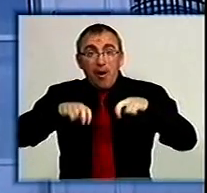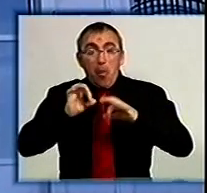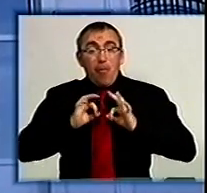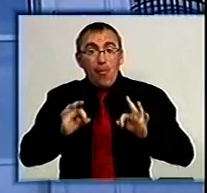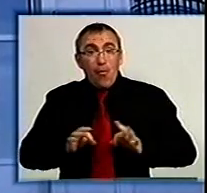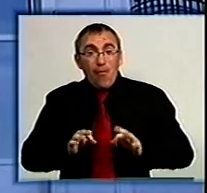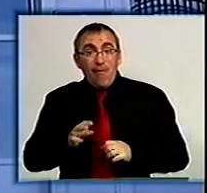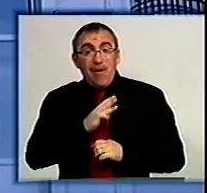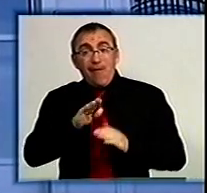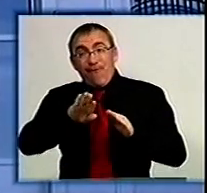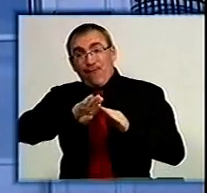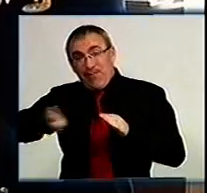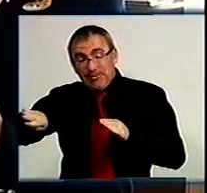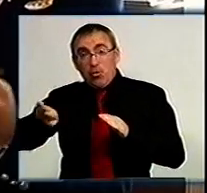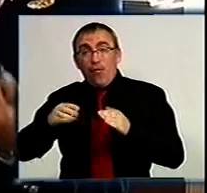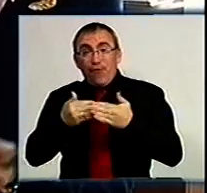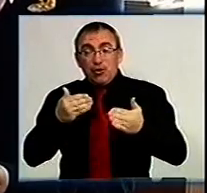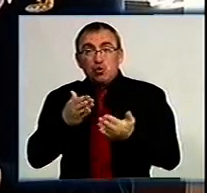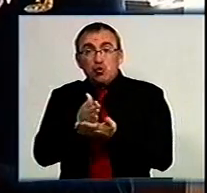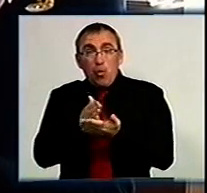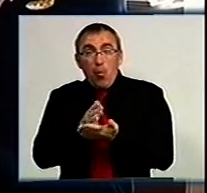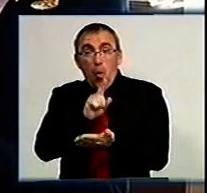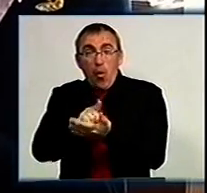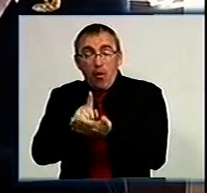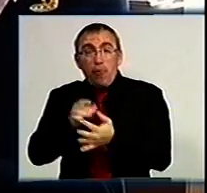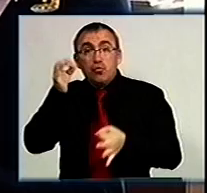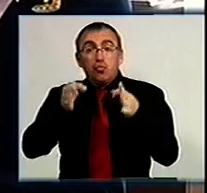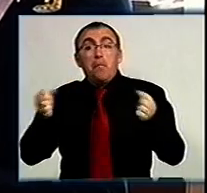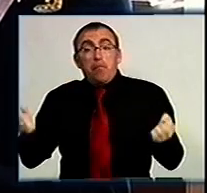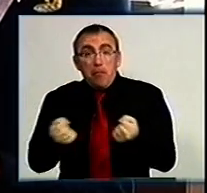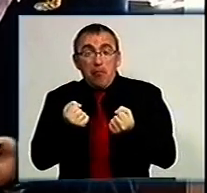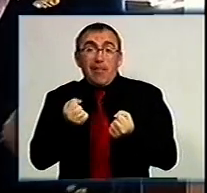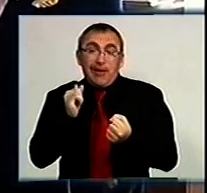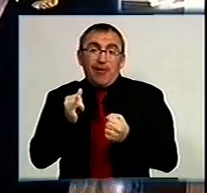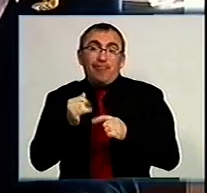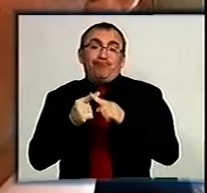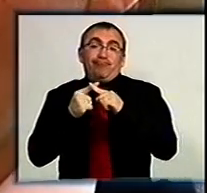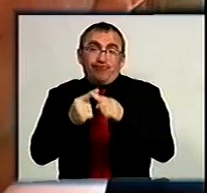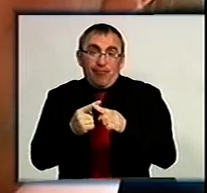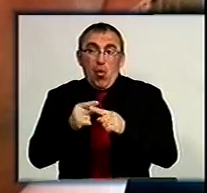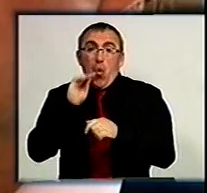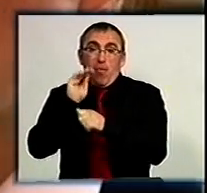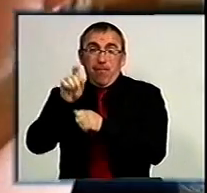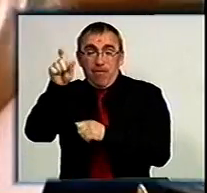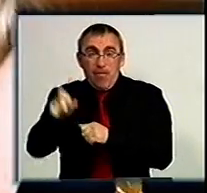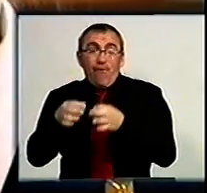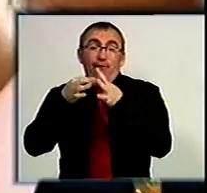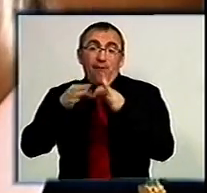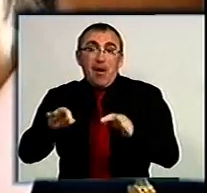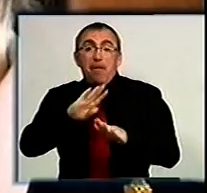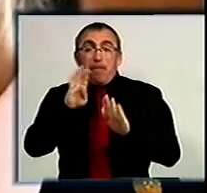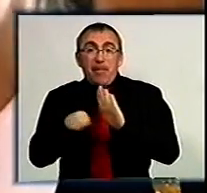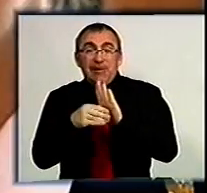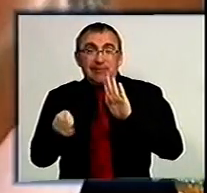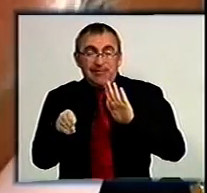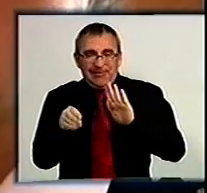ініціювала відсторонення його від службових обов'язків. Суд підтримав, але й пішов на поступки в обвинуваченому, випустивши його під заставу